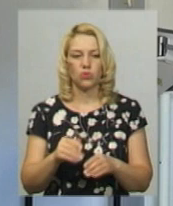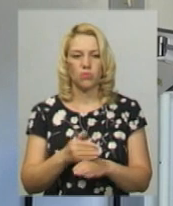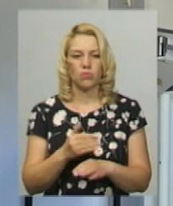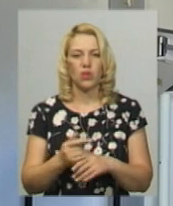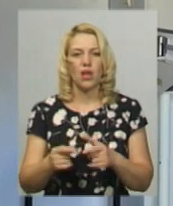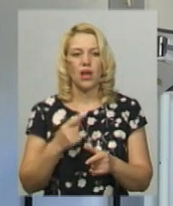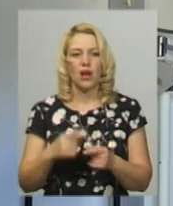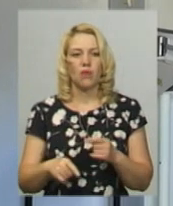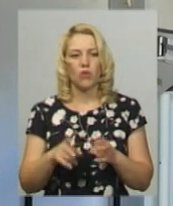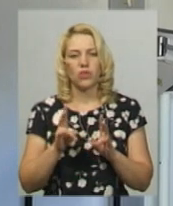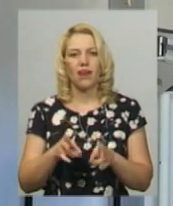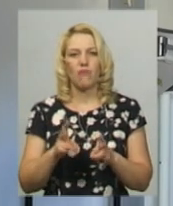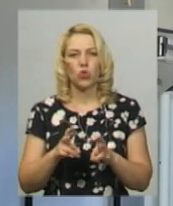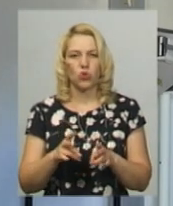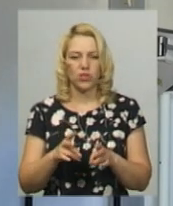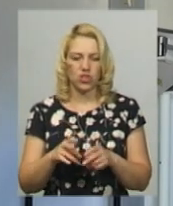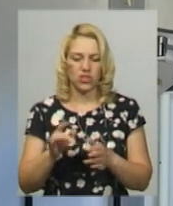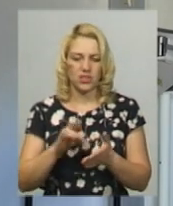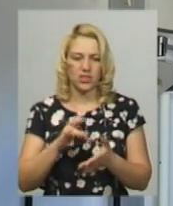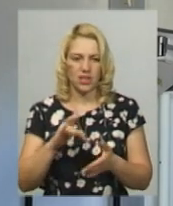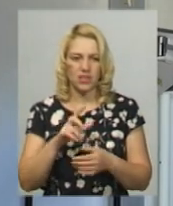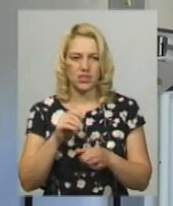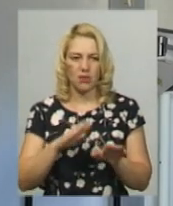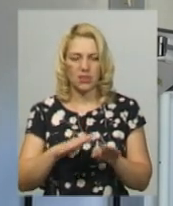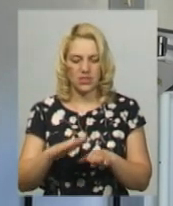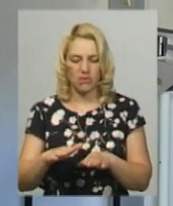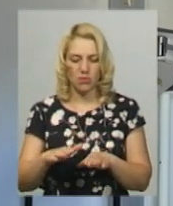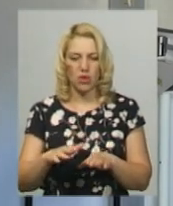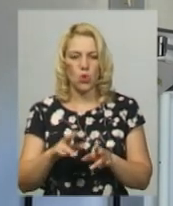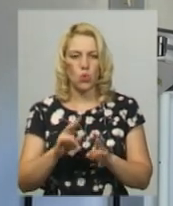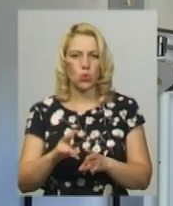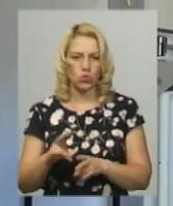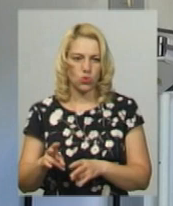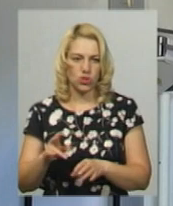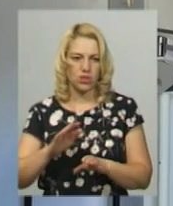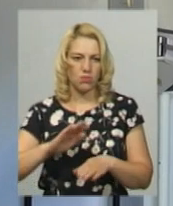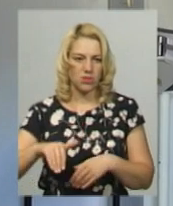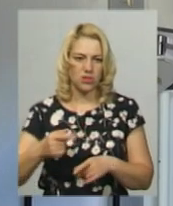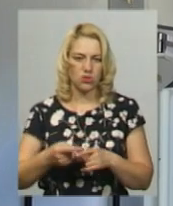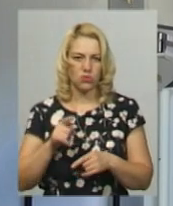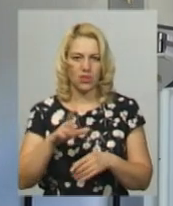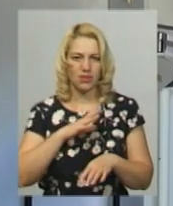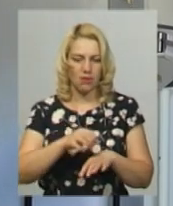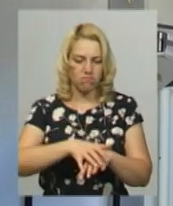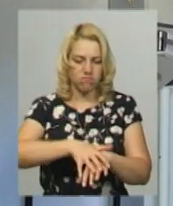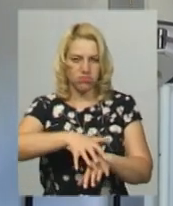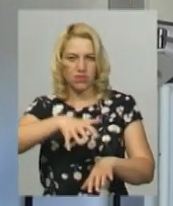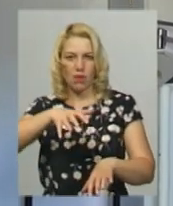або в травматологічний центр з місцевими ушкодженнями. Пізніше в них йдуть набраки.